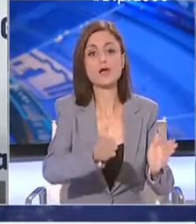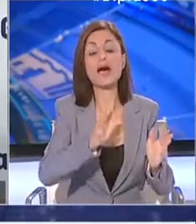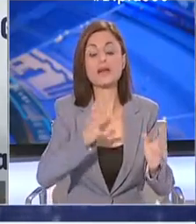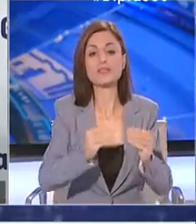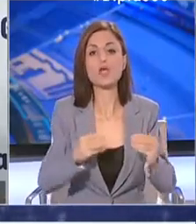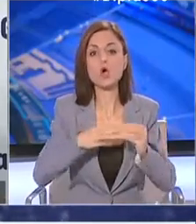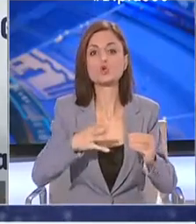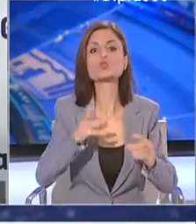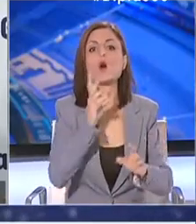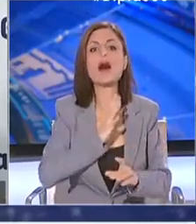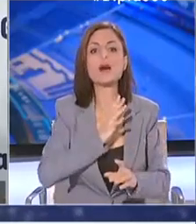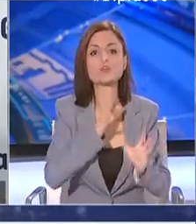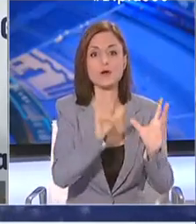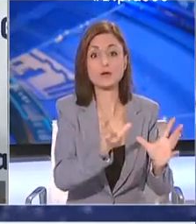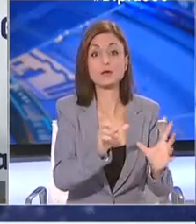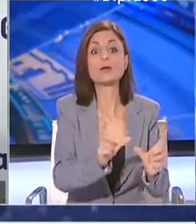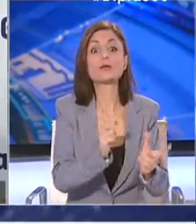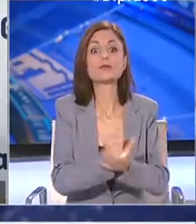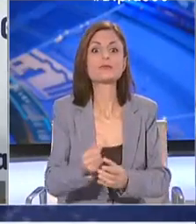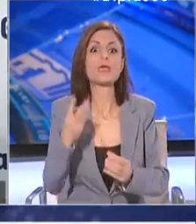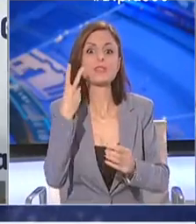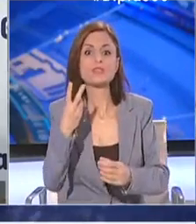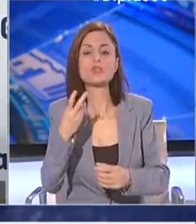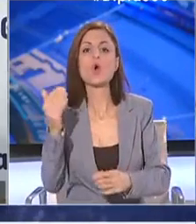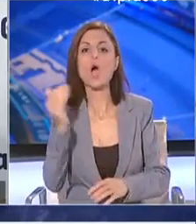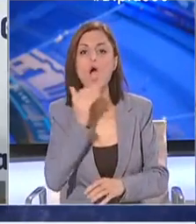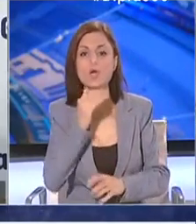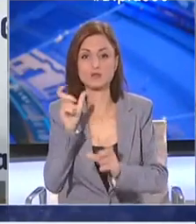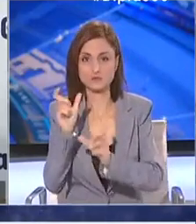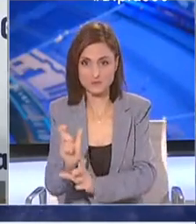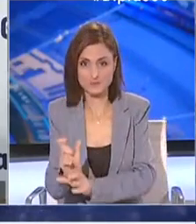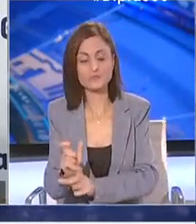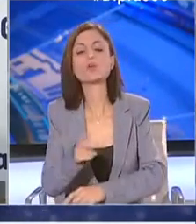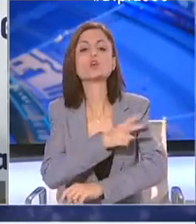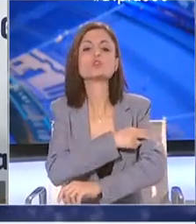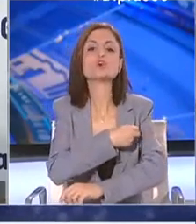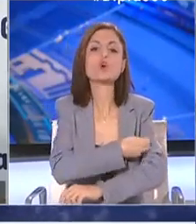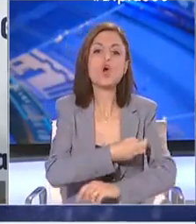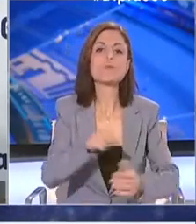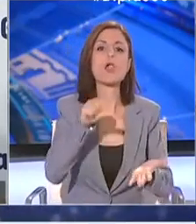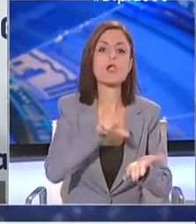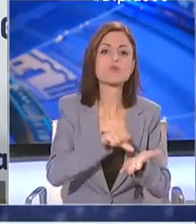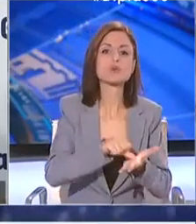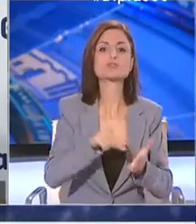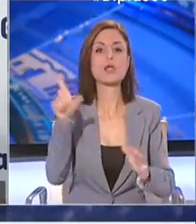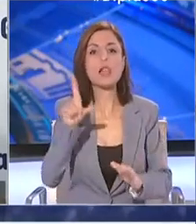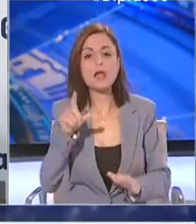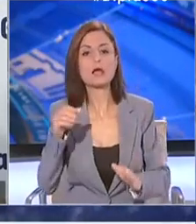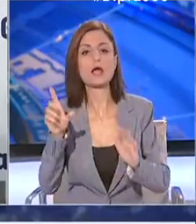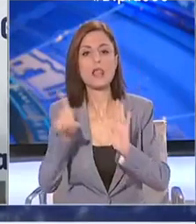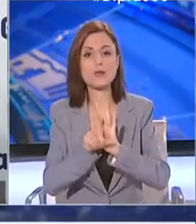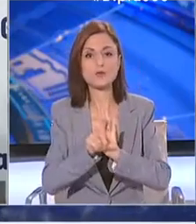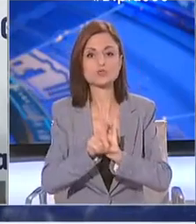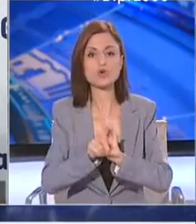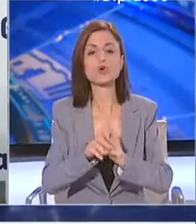άτομα στη μονάδα αυξημένης φροντίδας. Στα Γενικά Νοσοκομεία Λευκοσίας, Λάρναγας και Λεμεσού νοσηλεύονται